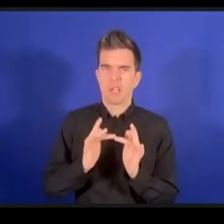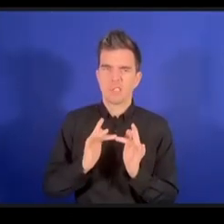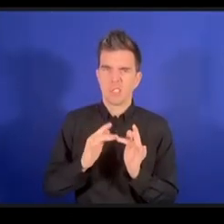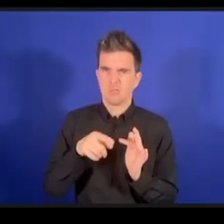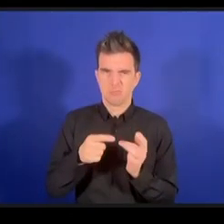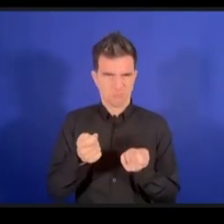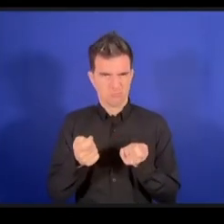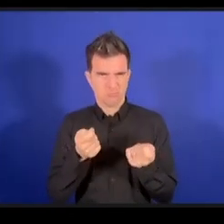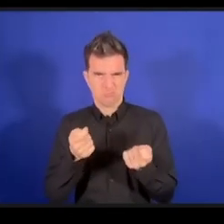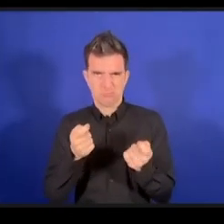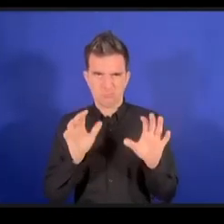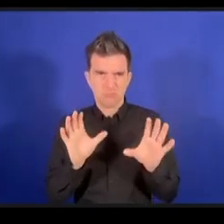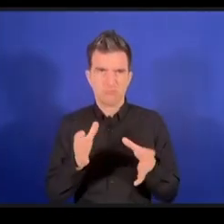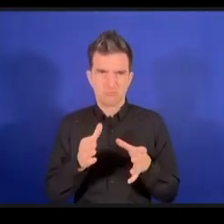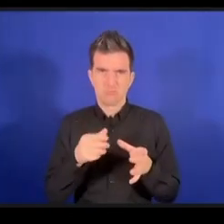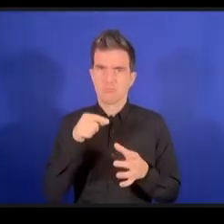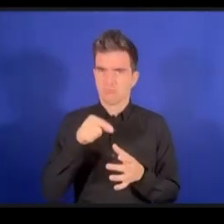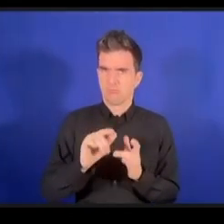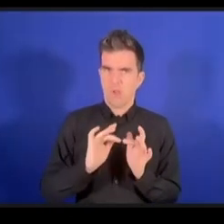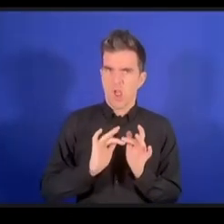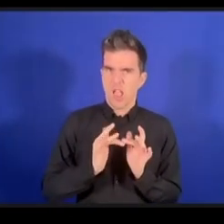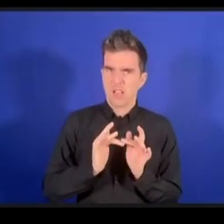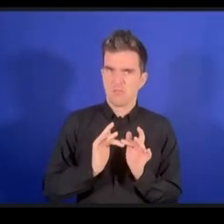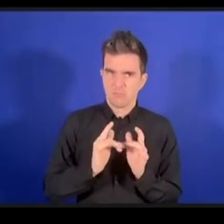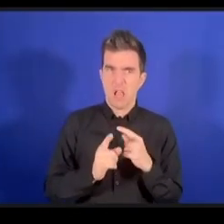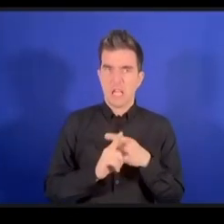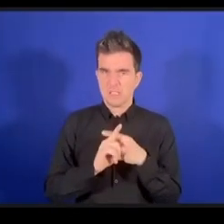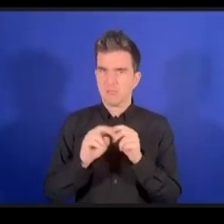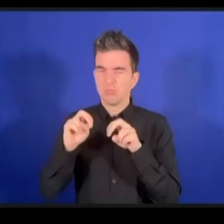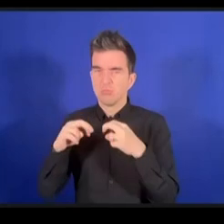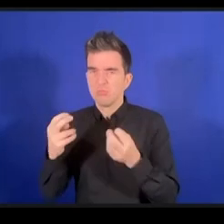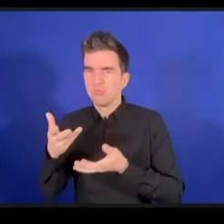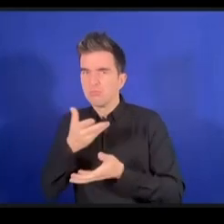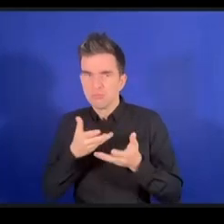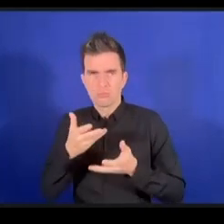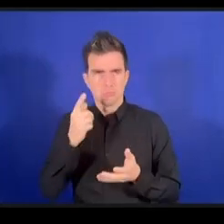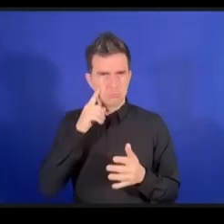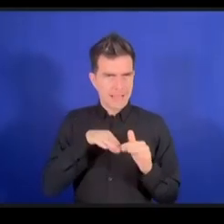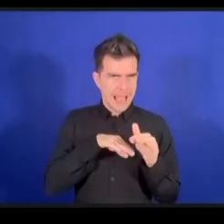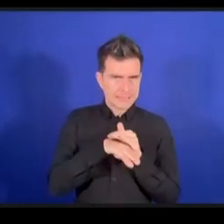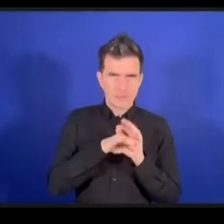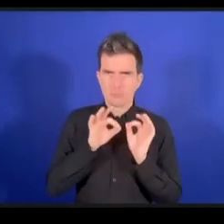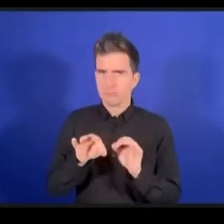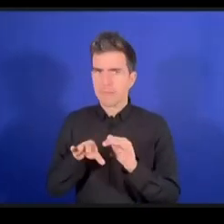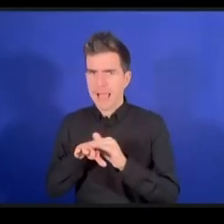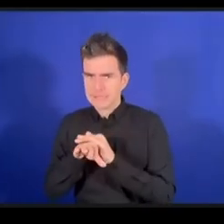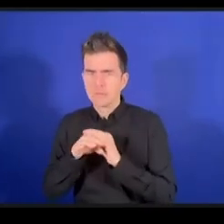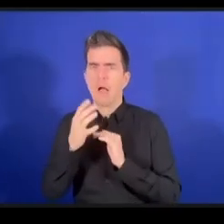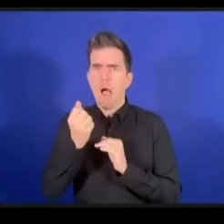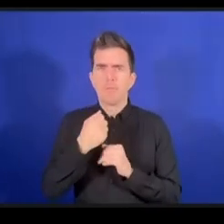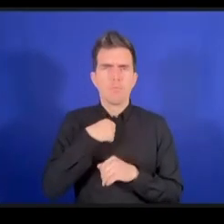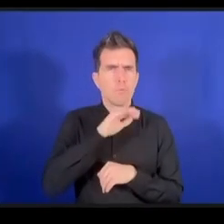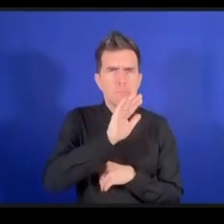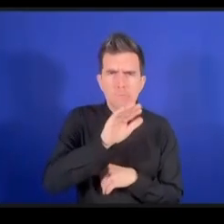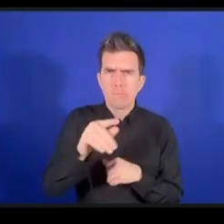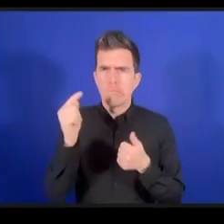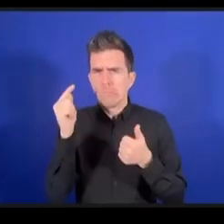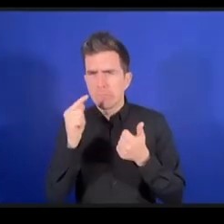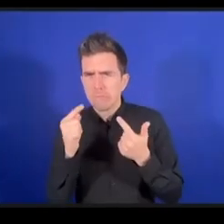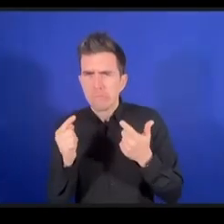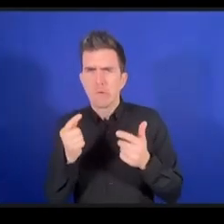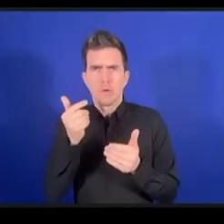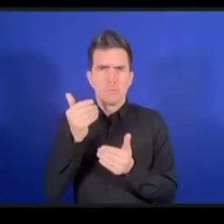خلق فضاءات حرة داخل هذا المنتدى على الخطوة حسيا وإعطاء توصيات من أجل